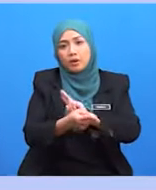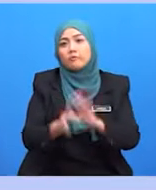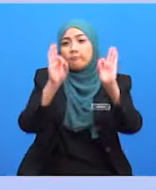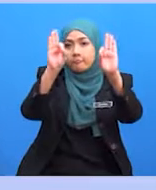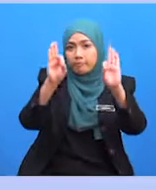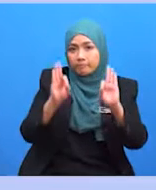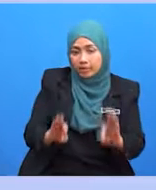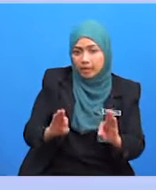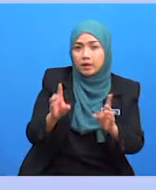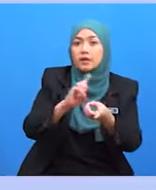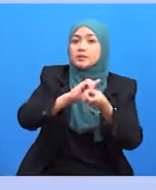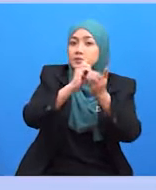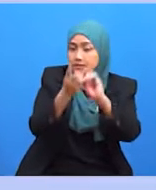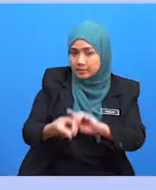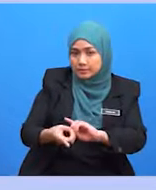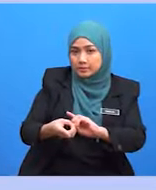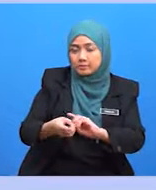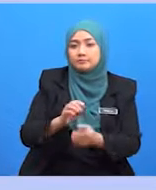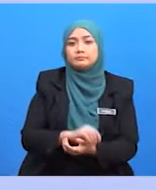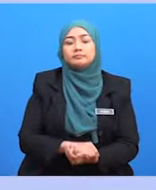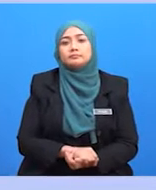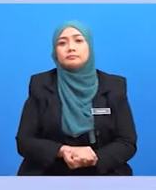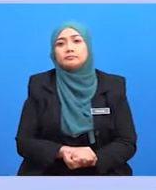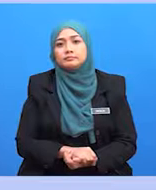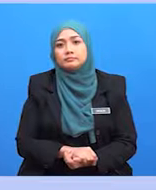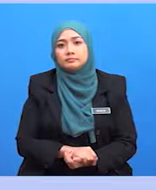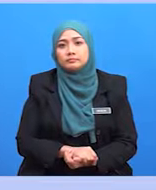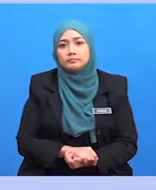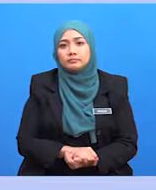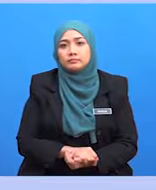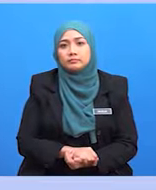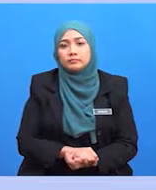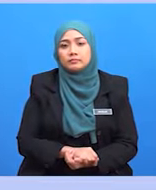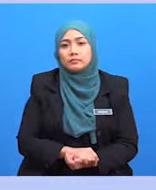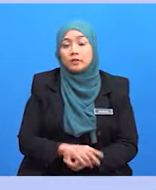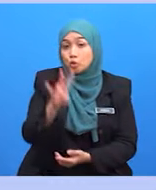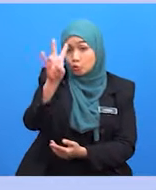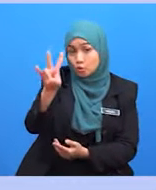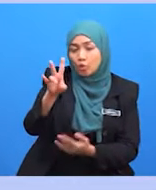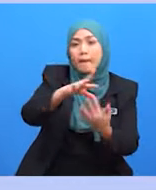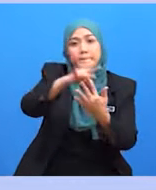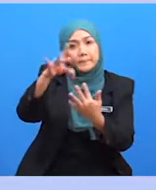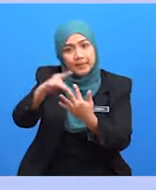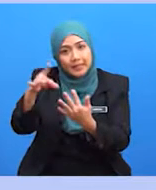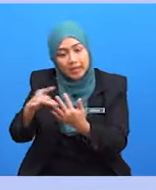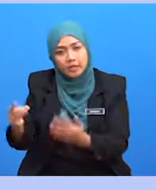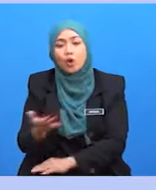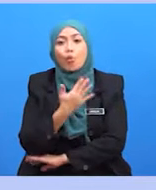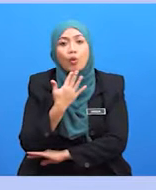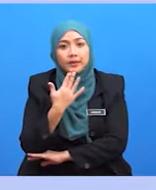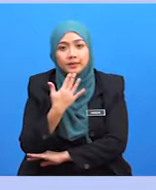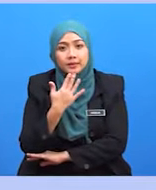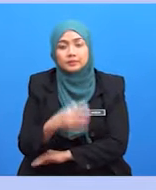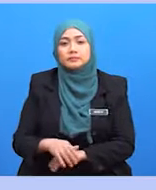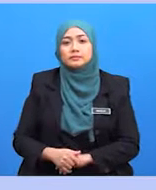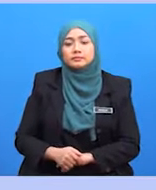logo di perincian reka bentuk. manakala, dalam langkah ketujuh, anda akan pilih pilihan warna bersetal.